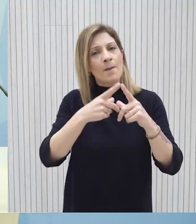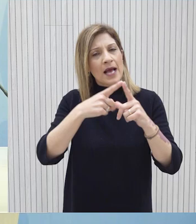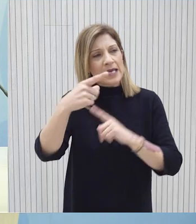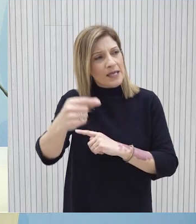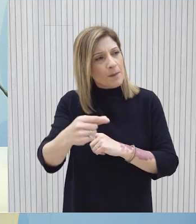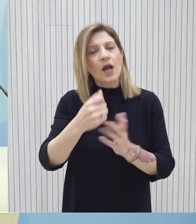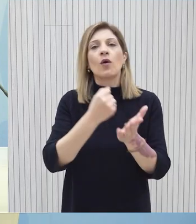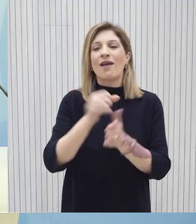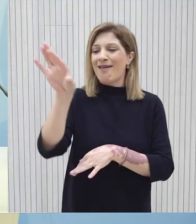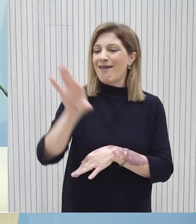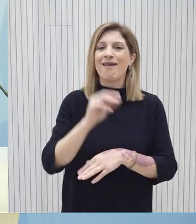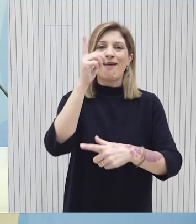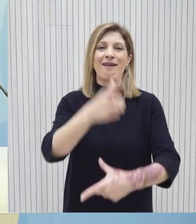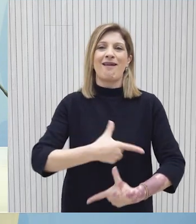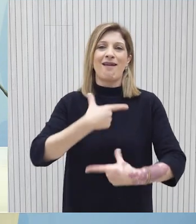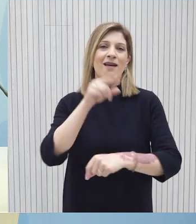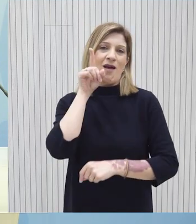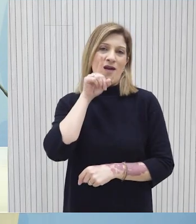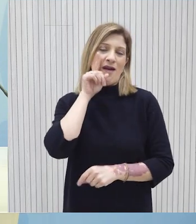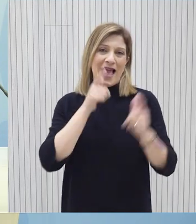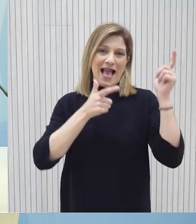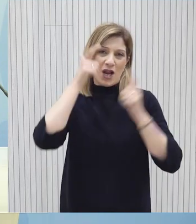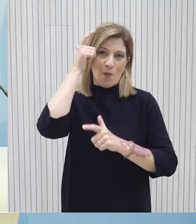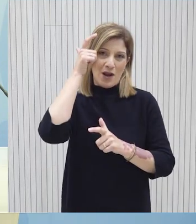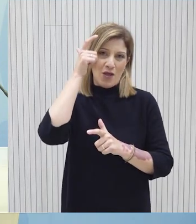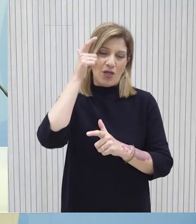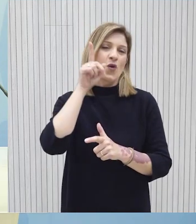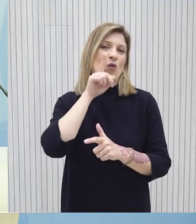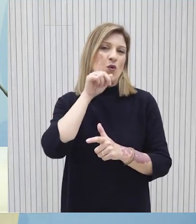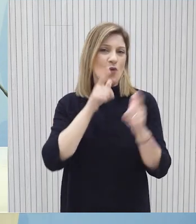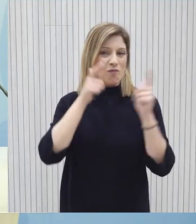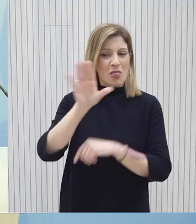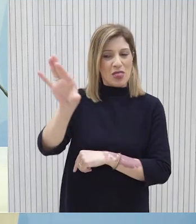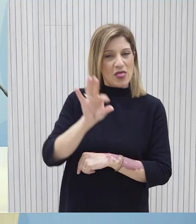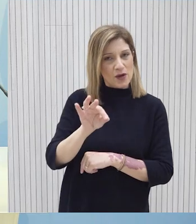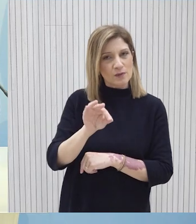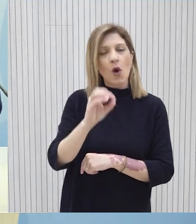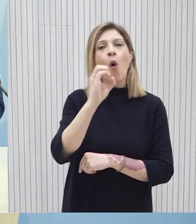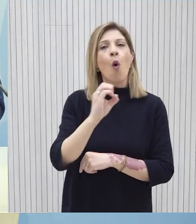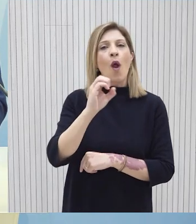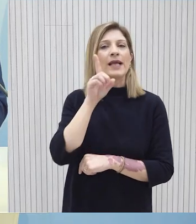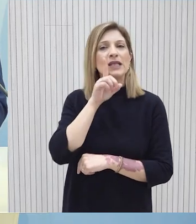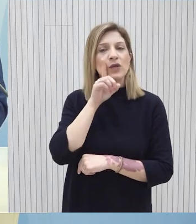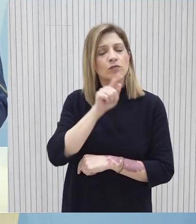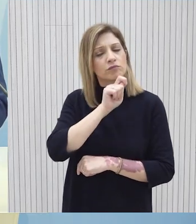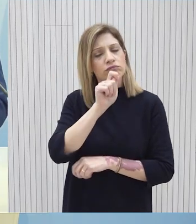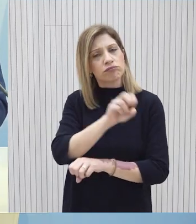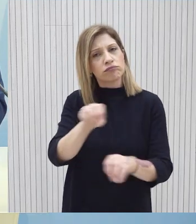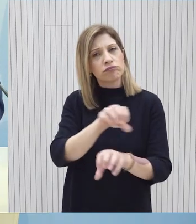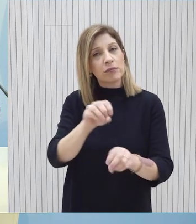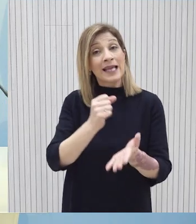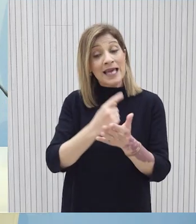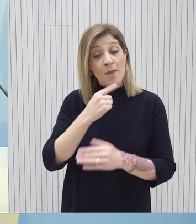μετά και τον διορισμό της προσωπικής απεσταλμένης του Γενικού Γραμματέα των ΗΕ κυρία Σολγκίν ενώ αναφέρθηκε για την